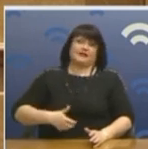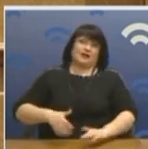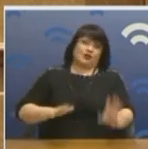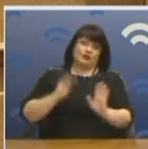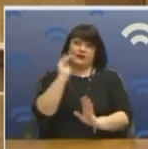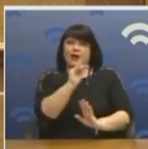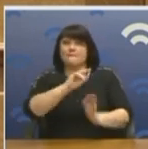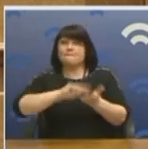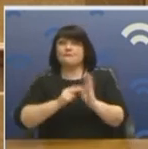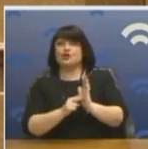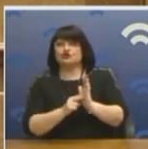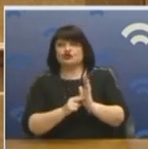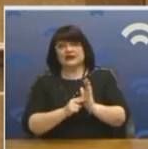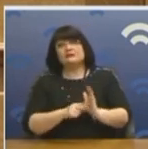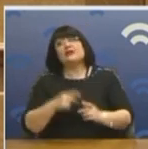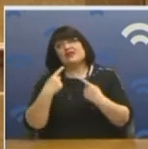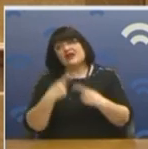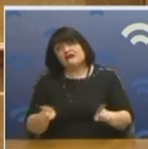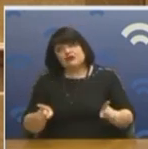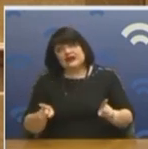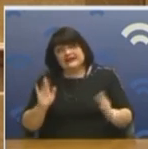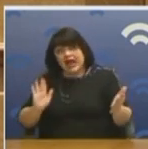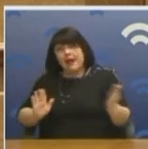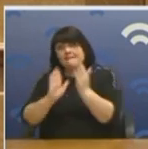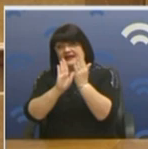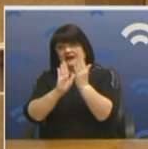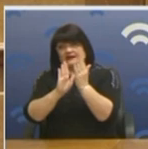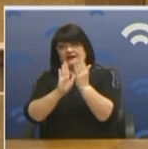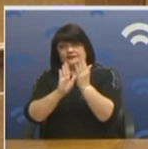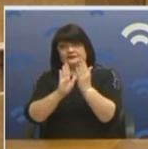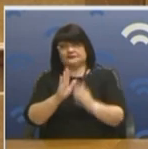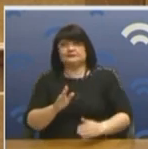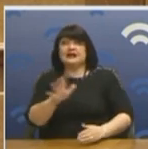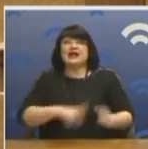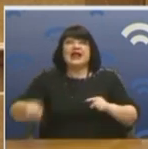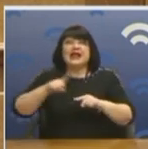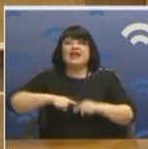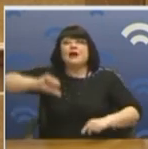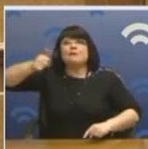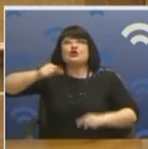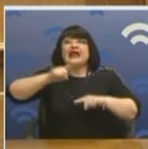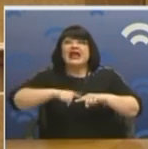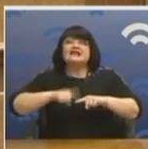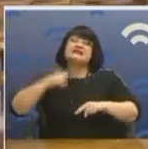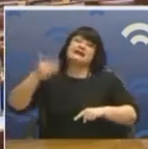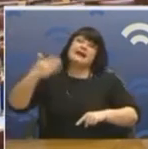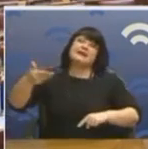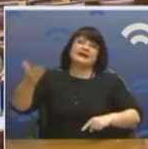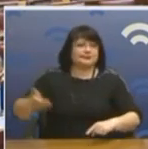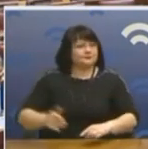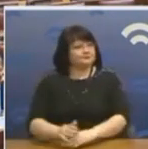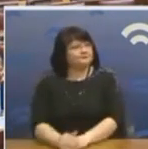λίγο παραπάνω και θα είμαστε μαζί σας. Αλλιώς θα είμαστε απέναντί σας, γιατί για εμάς πρώτα είναι η Ελλάδα, πρώτα οι Έλληνες και μετά τίποτε άλλο. Σας ευχαριστώ πολύ.